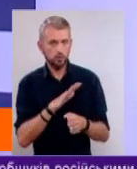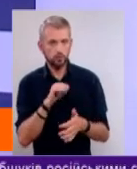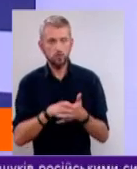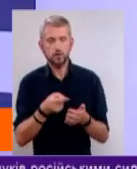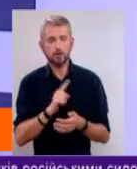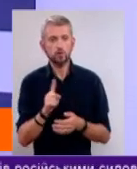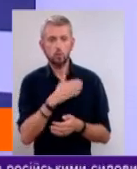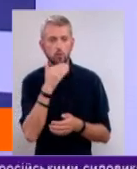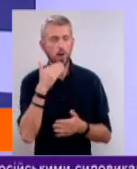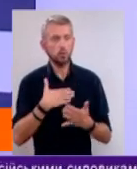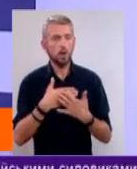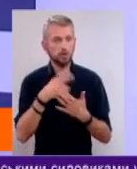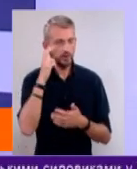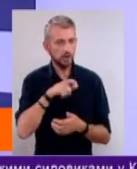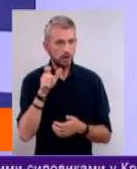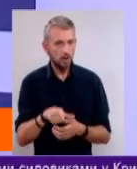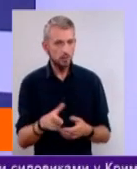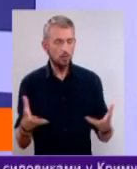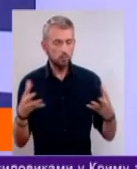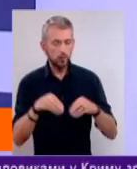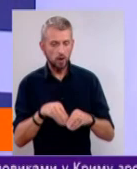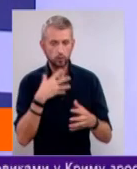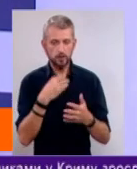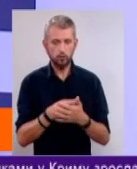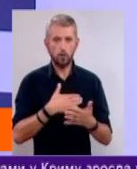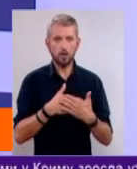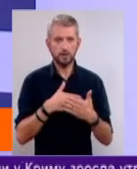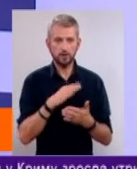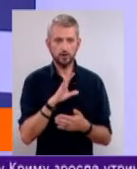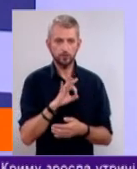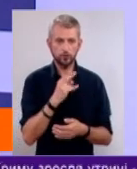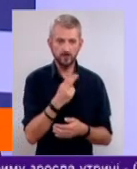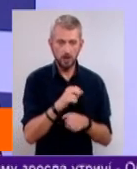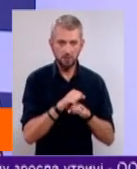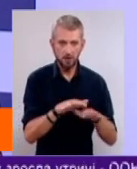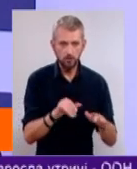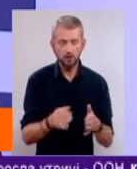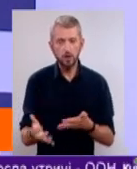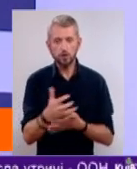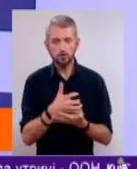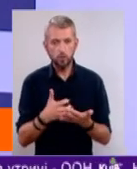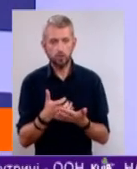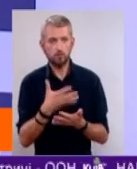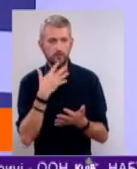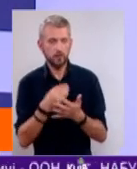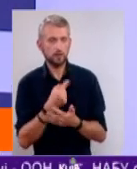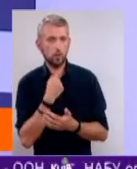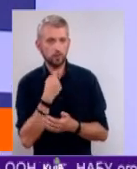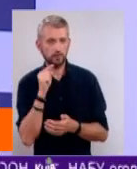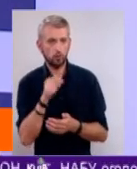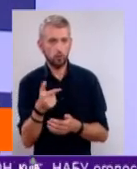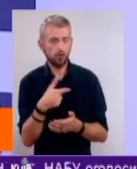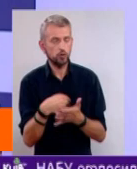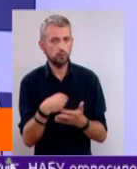досить багато активних киян, вони якраз поєднують свою таку активність в соціальних мережах із збором власних голосів в цьому громадському